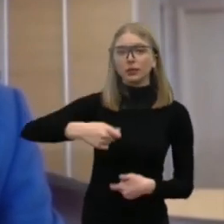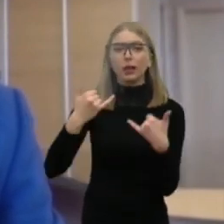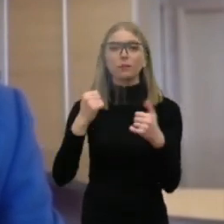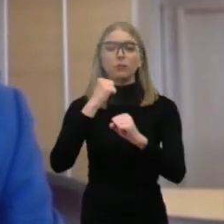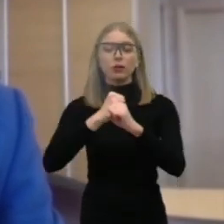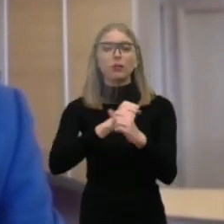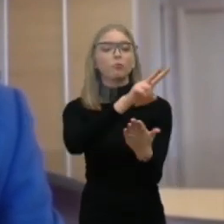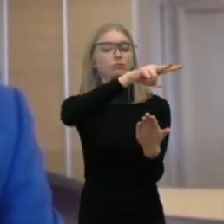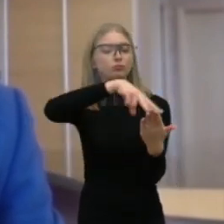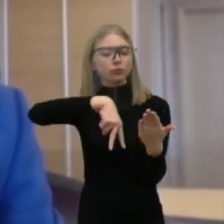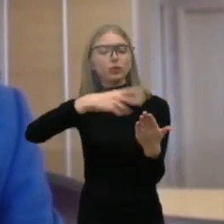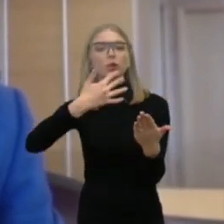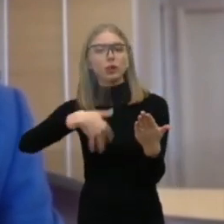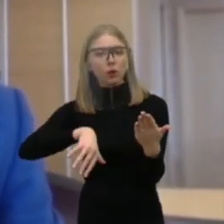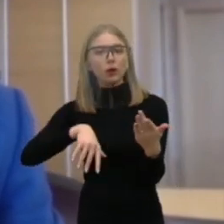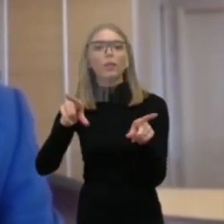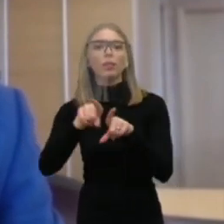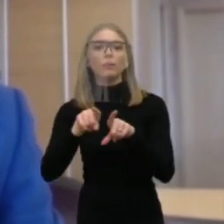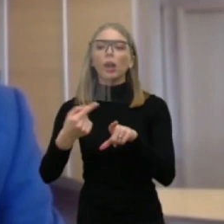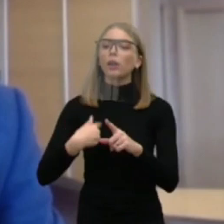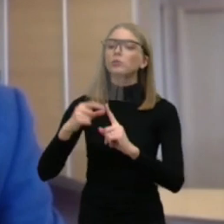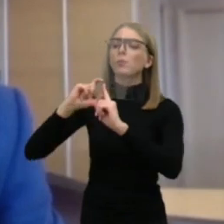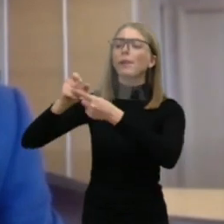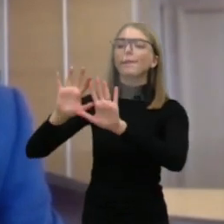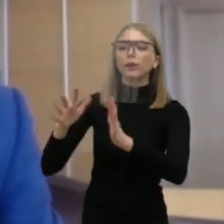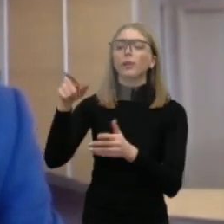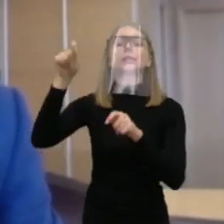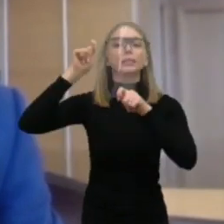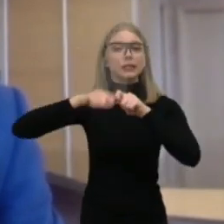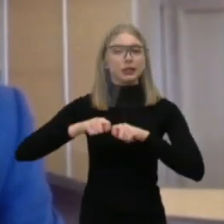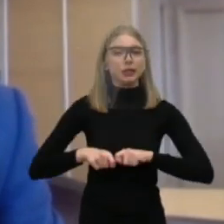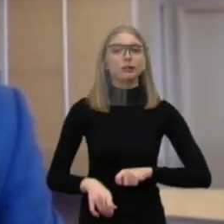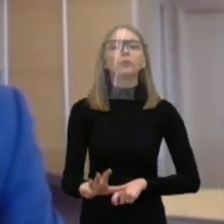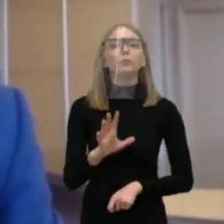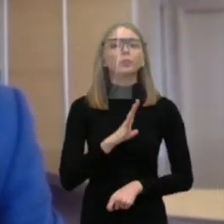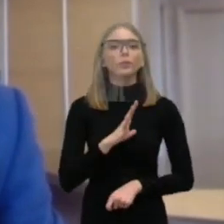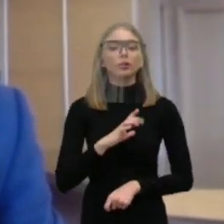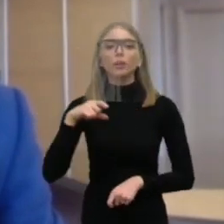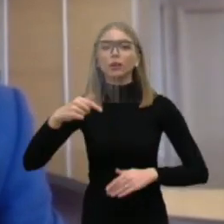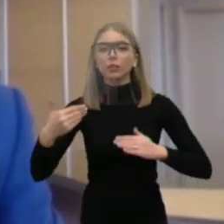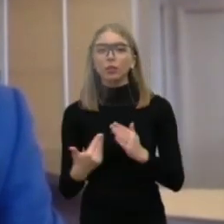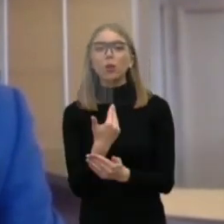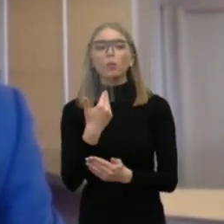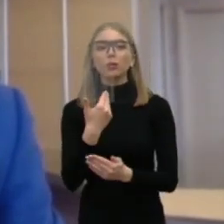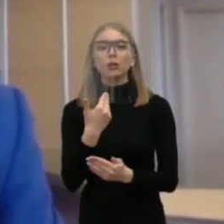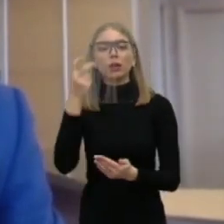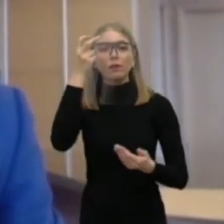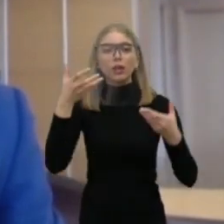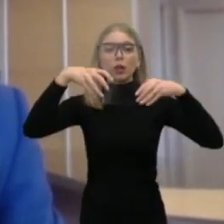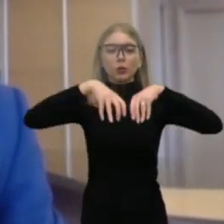darbus ir lūtiščius, kuriuos galbūt kaip kandidatas, tada deformuojant vyriausybę, buvo iškėlęs. Tai